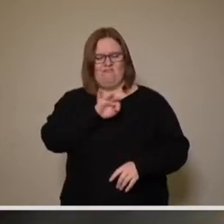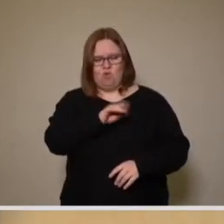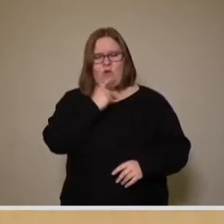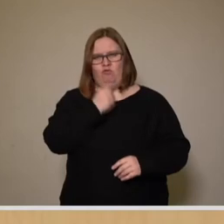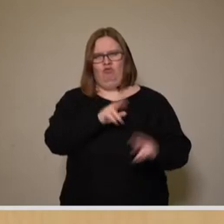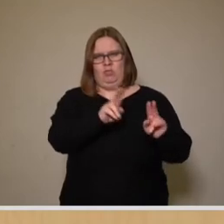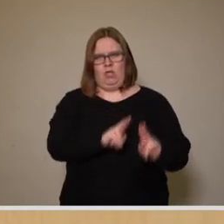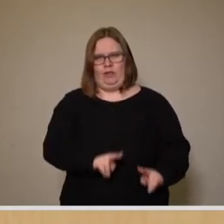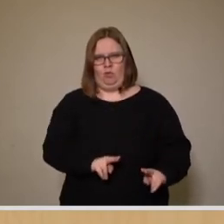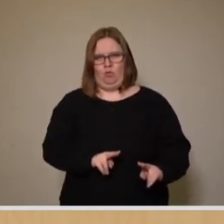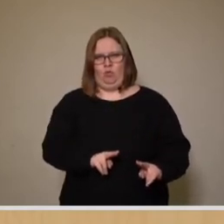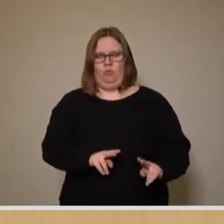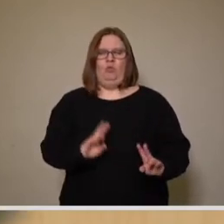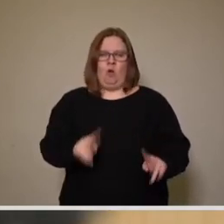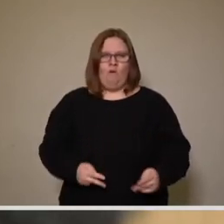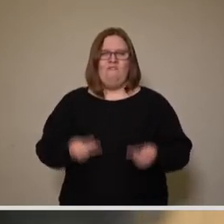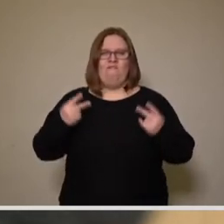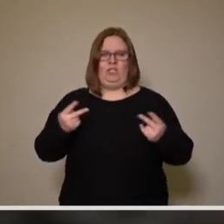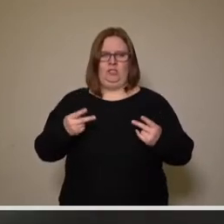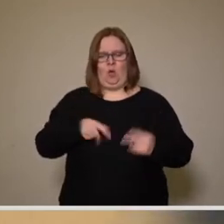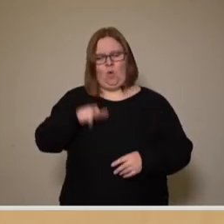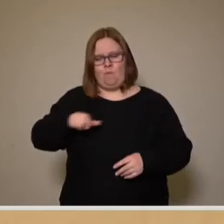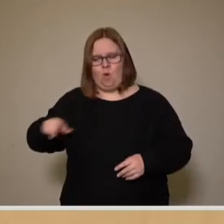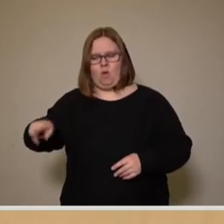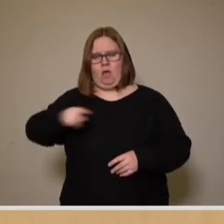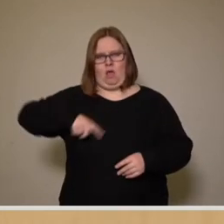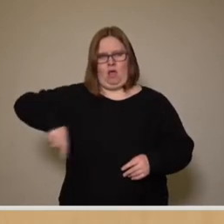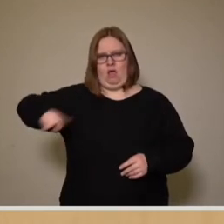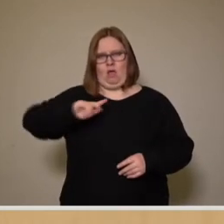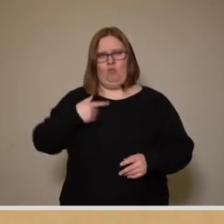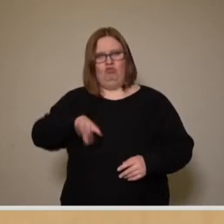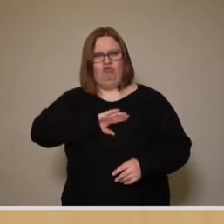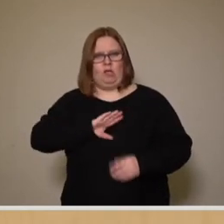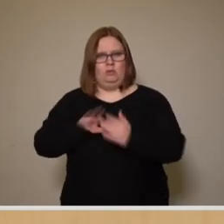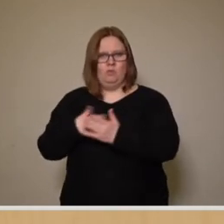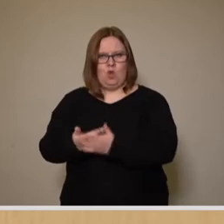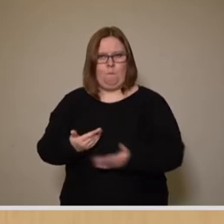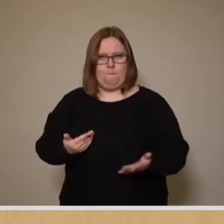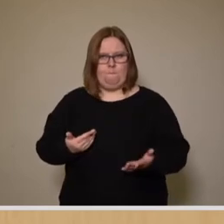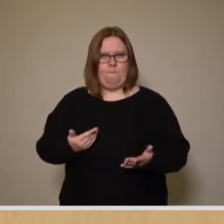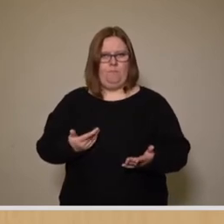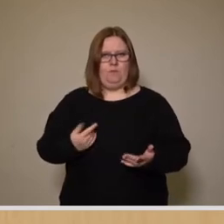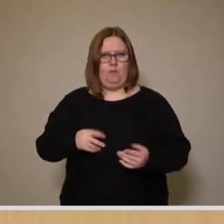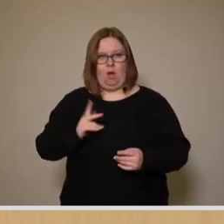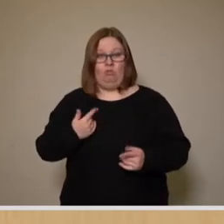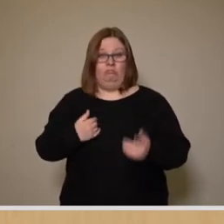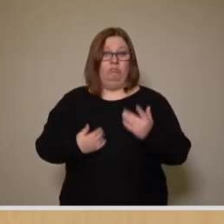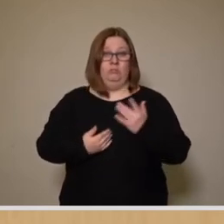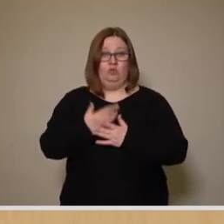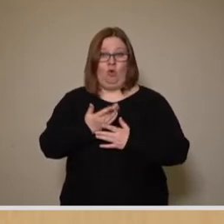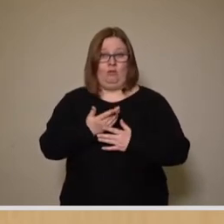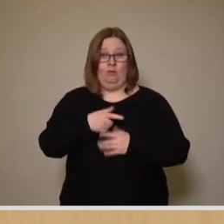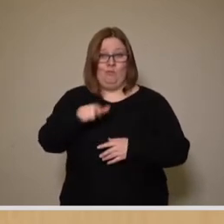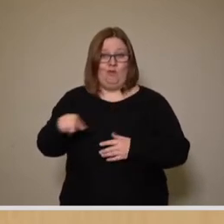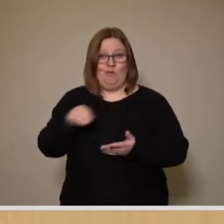Sanierung ist es wirklich wichtig, dass die Bürgerinnen und Bürger die Chance erhalten, dank der neu eingeführten